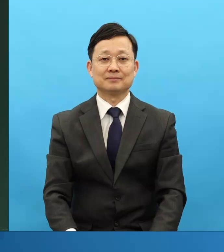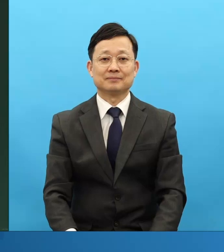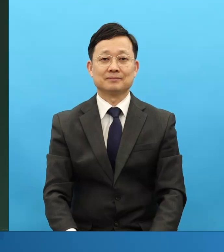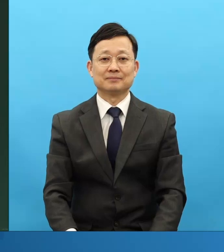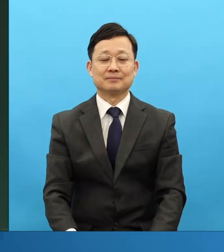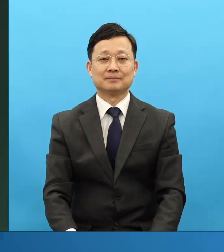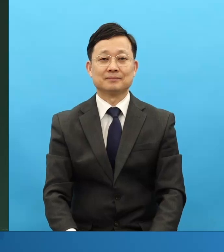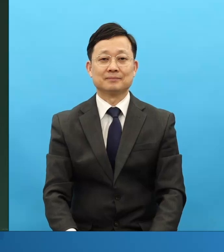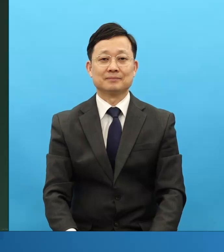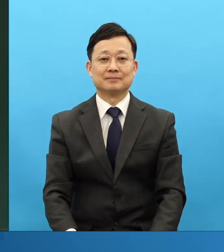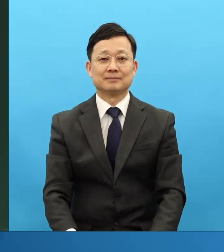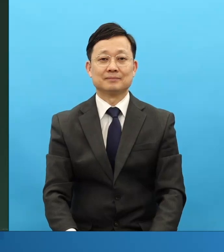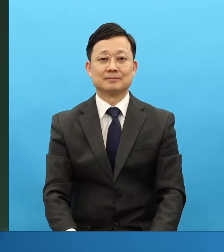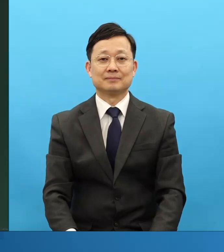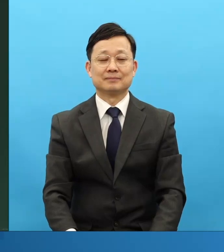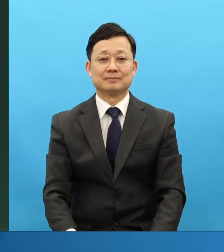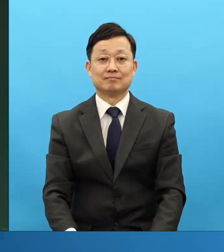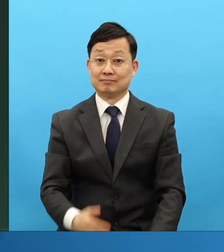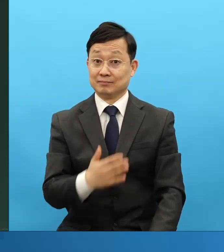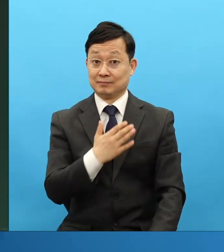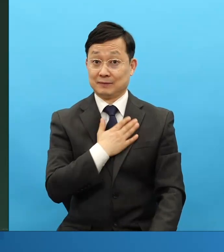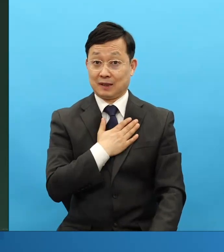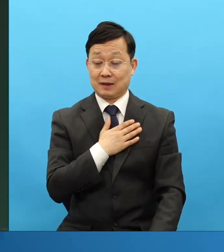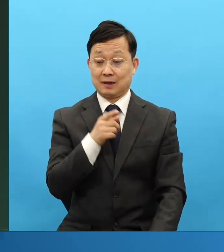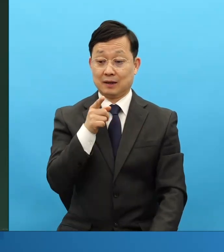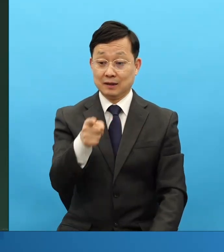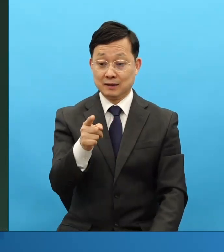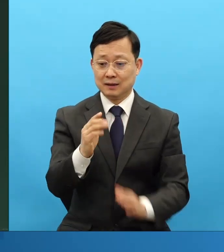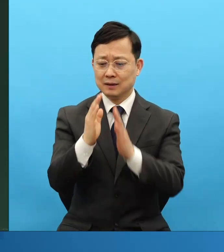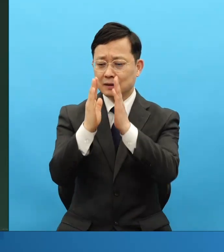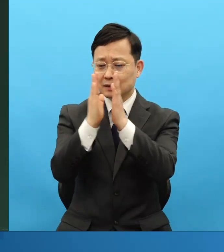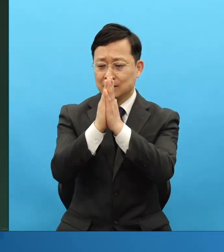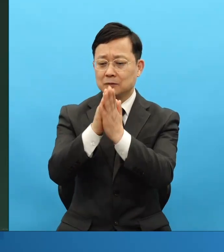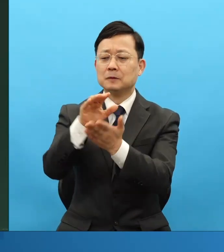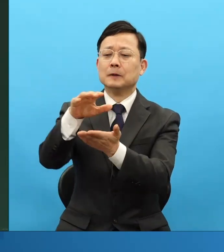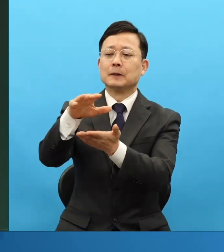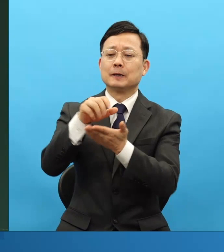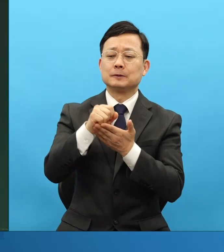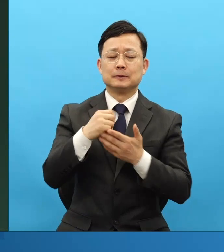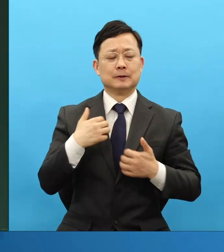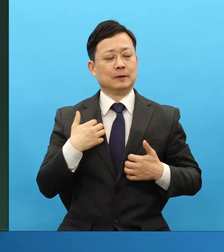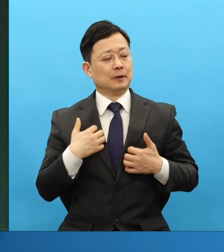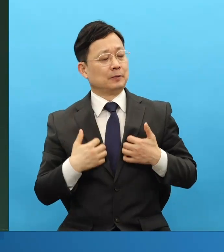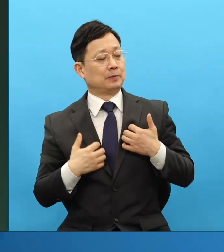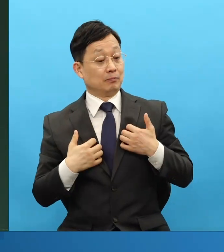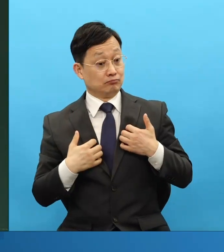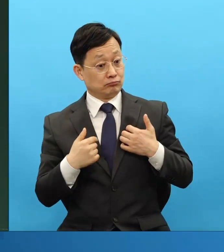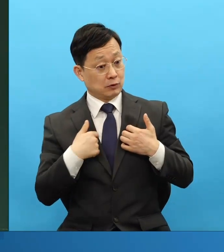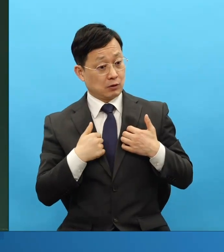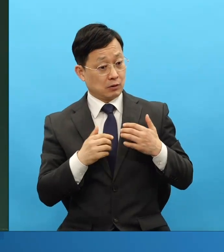내가 이 기도 누릴 수 있다면 노예로 가해서도 괜찮아요.